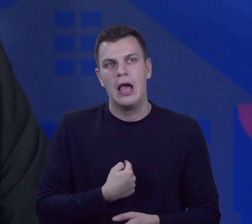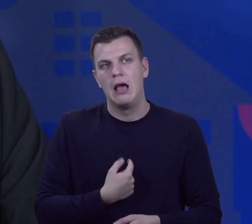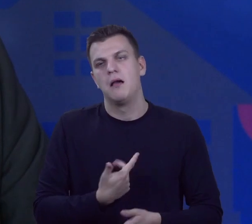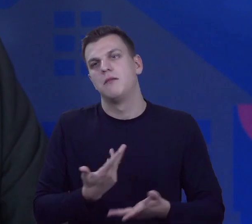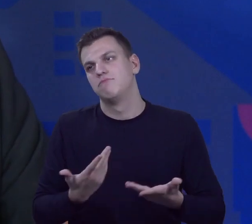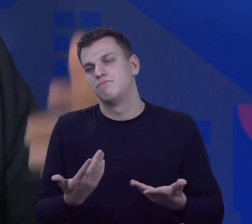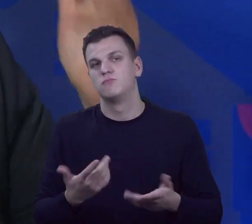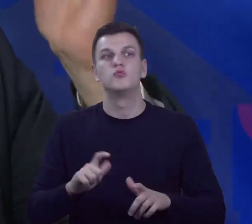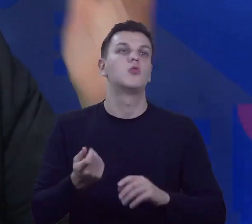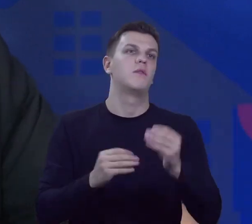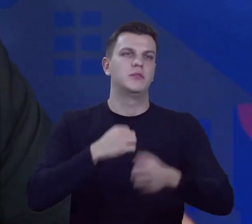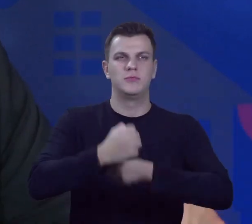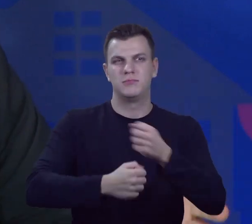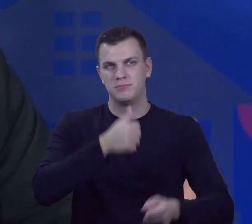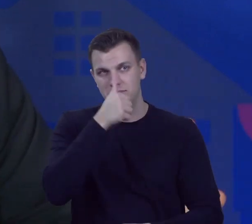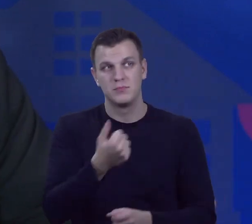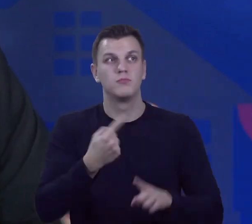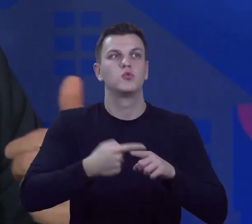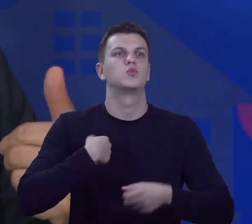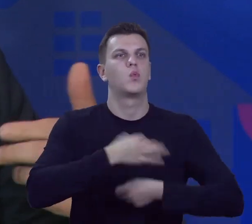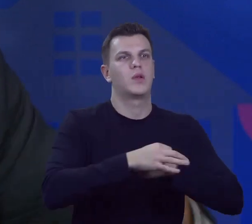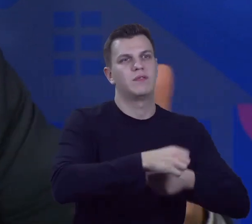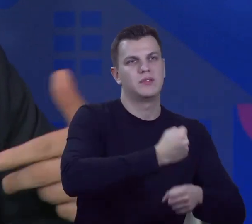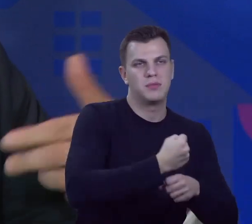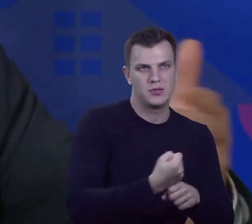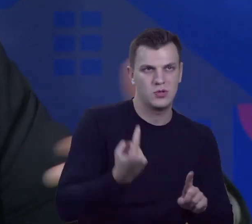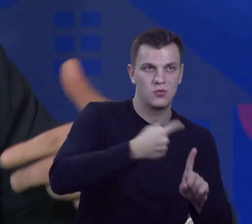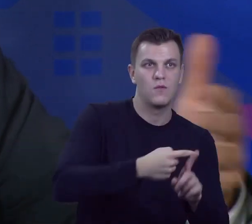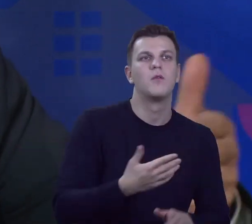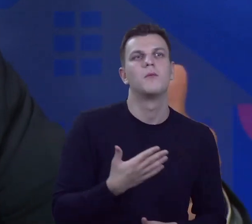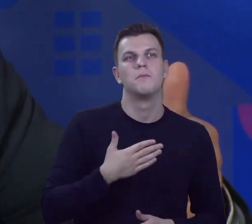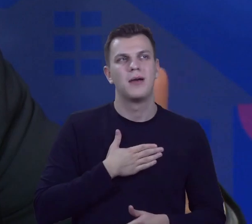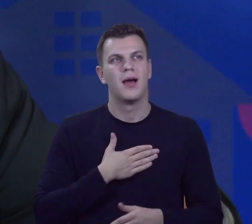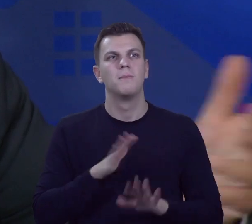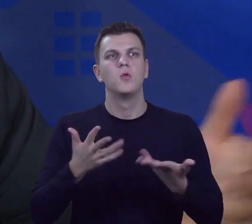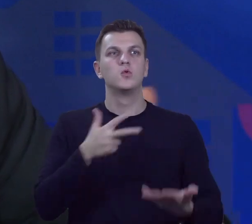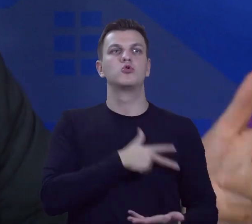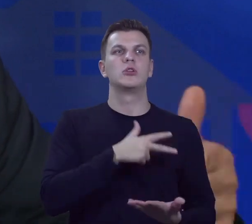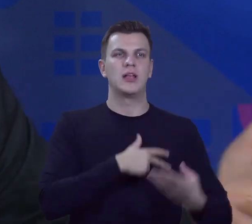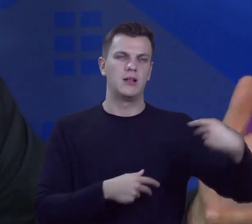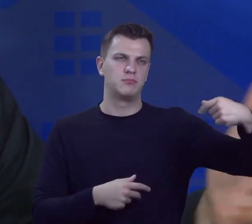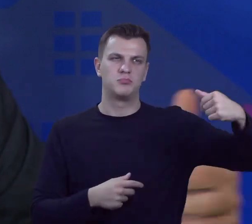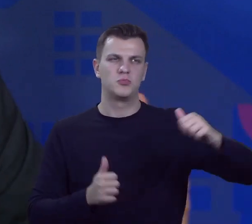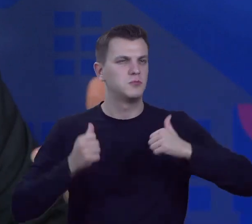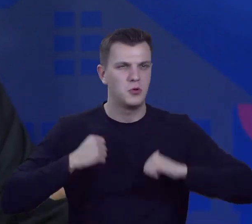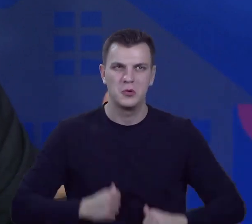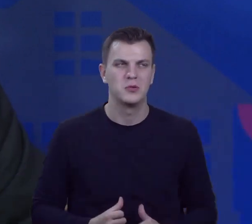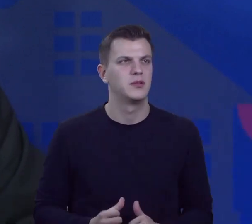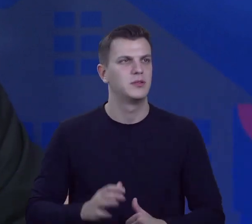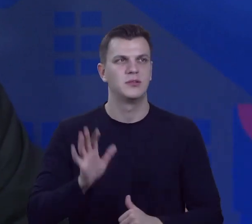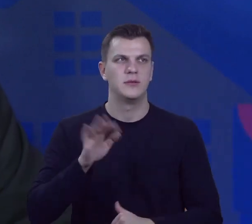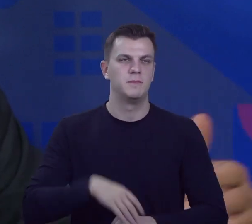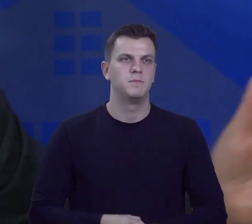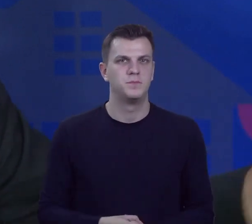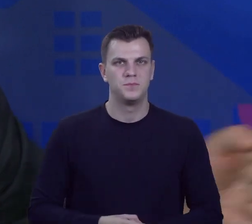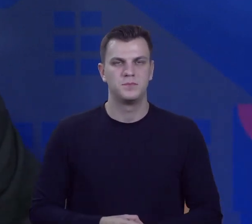zrobić. Poza tym jeszcze pracuję na uczelni dodatkowo. Mam zabezpieczony ten socjal. Ja jestem taki spokojny socjalnie,